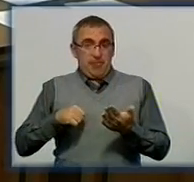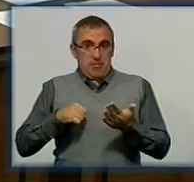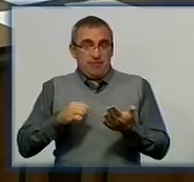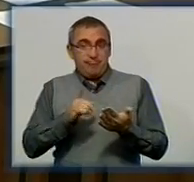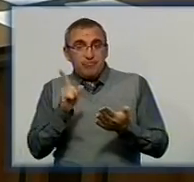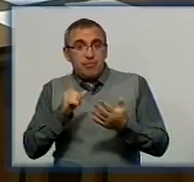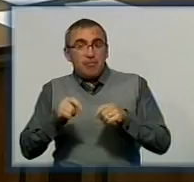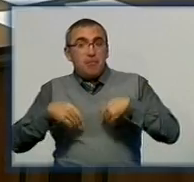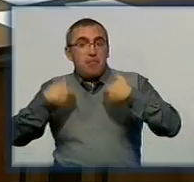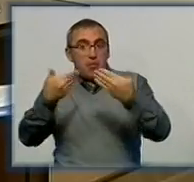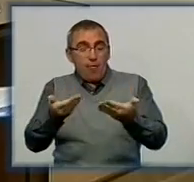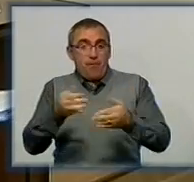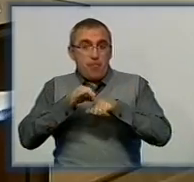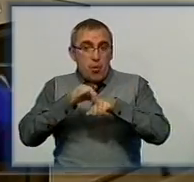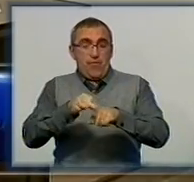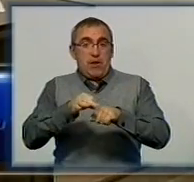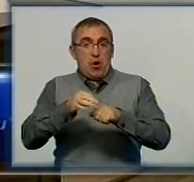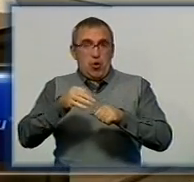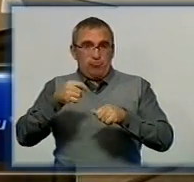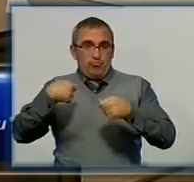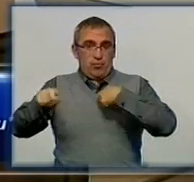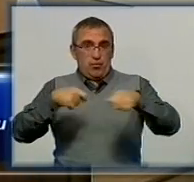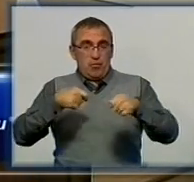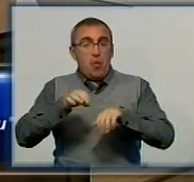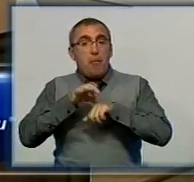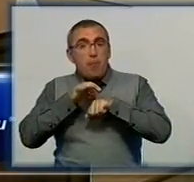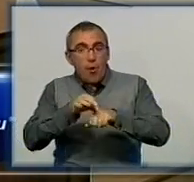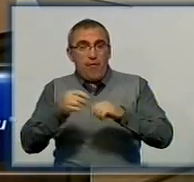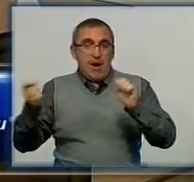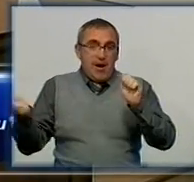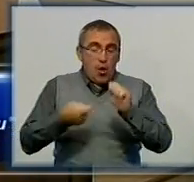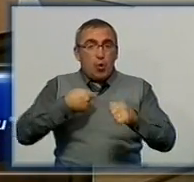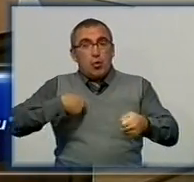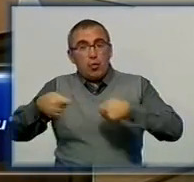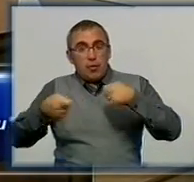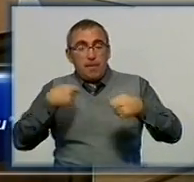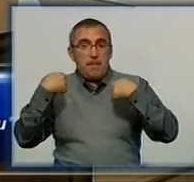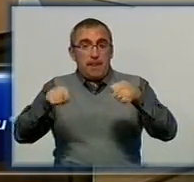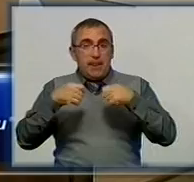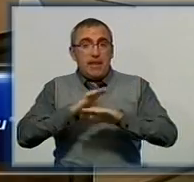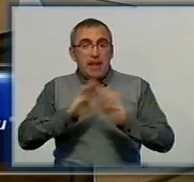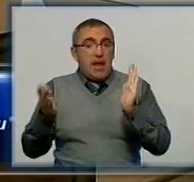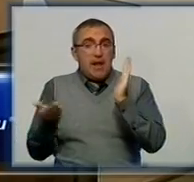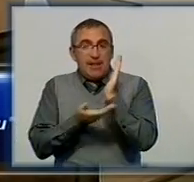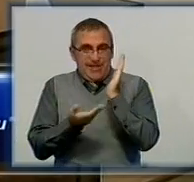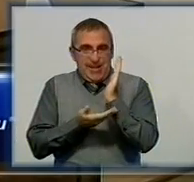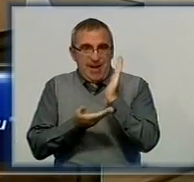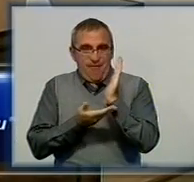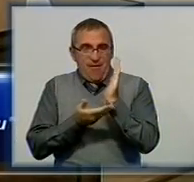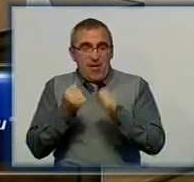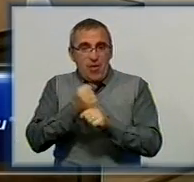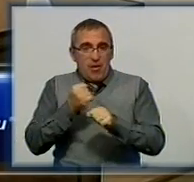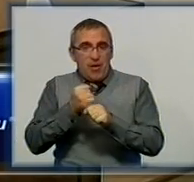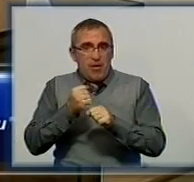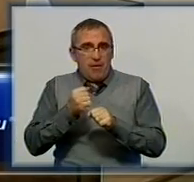ресурсів щодо проведення торгів. Проводити аукціони торги з продажу небрізної деревини у два обов